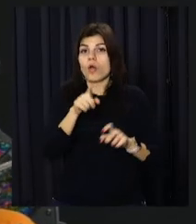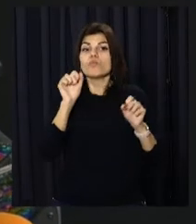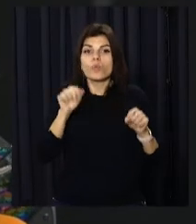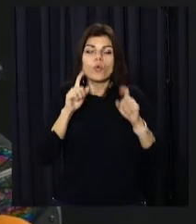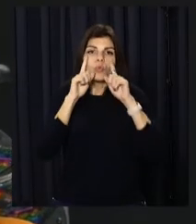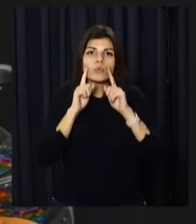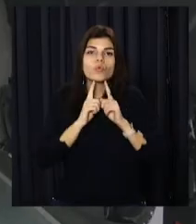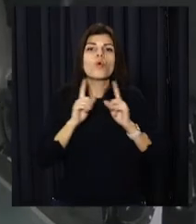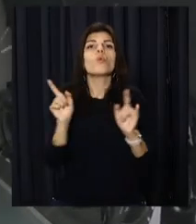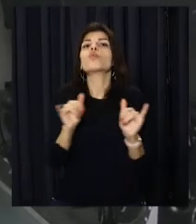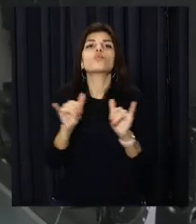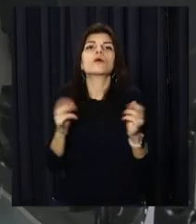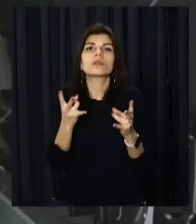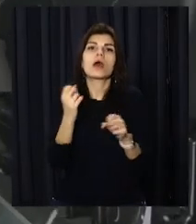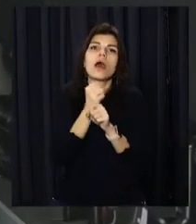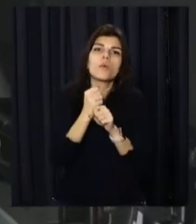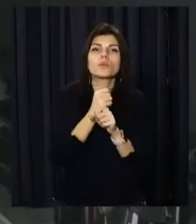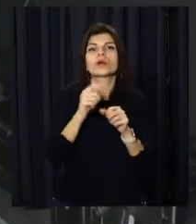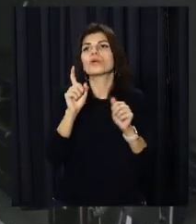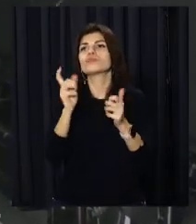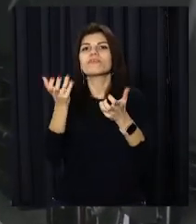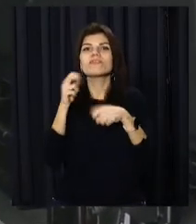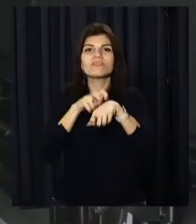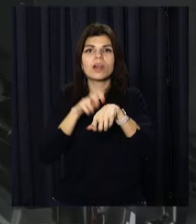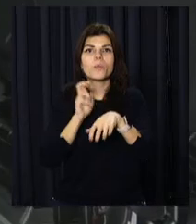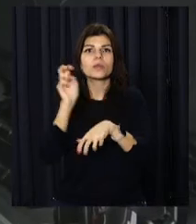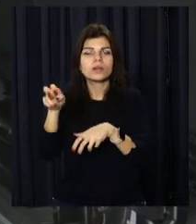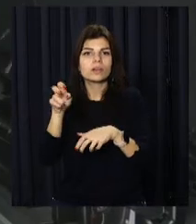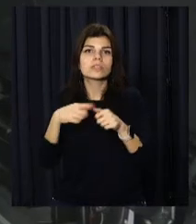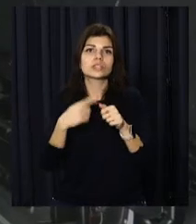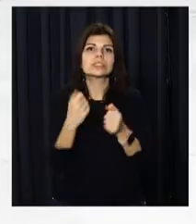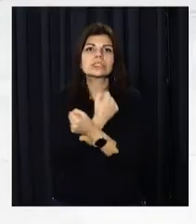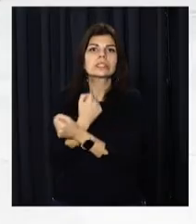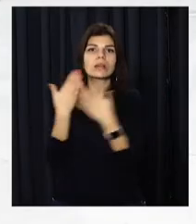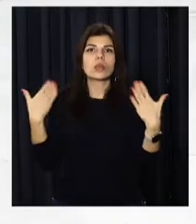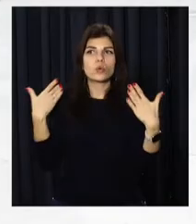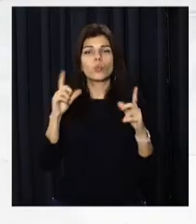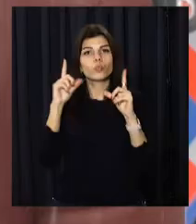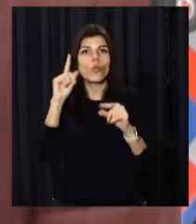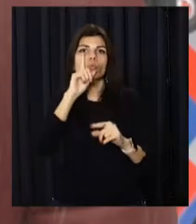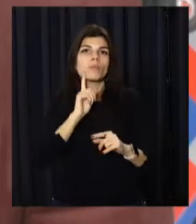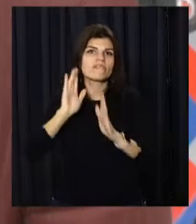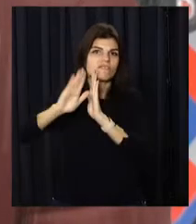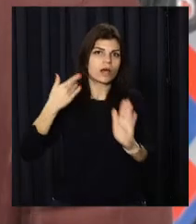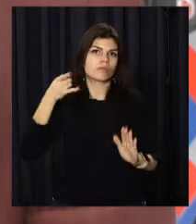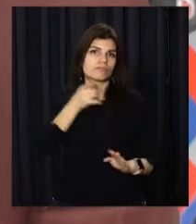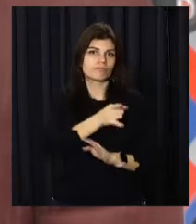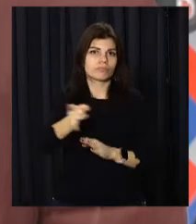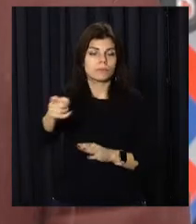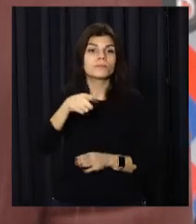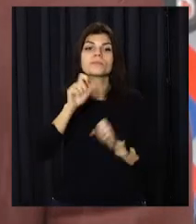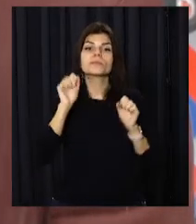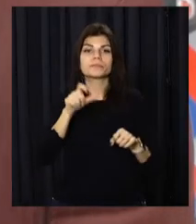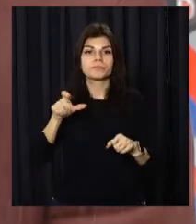з комфортом дістатися аптеки, потрапити на прийом до лікаря, поїхати в санаторій. Скористатися послугами